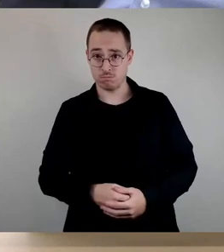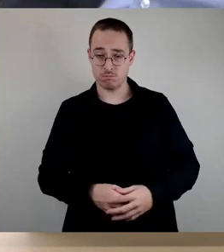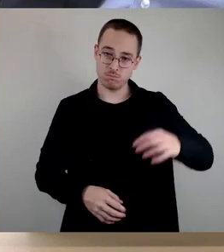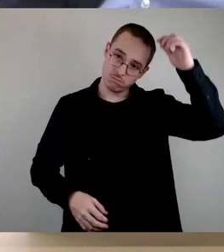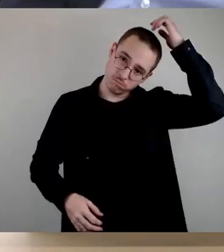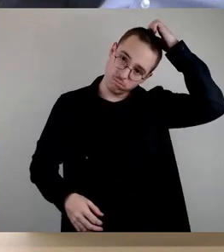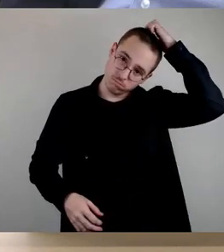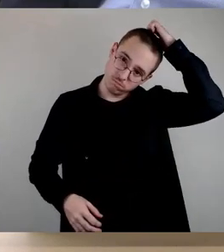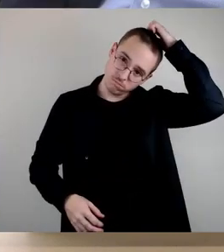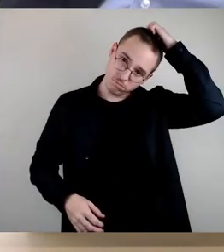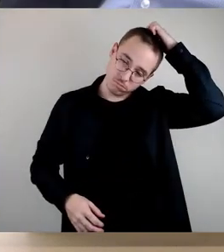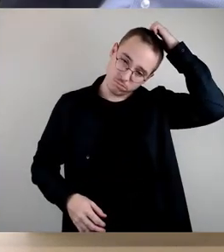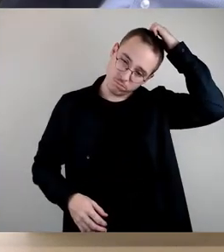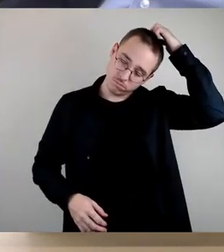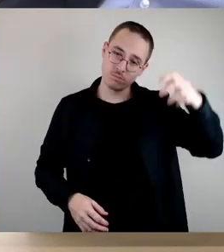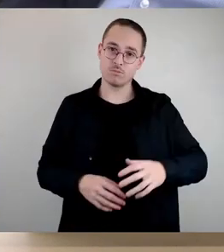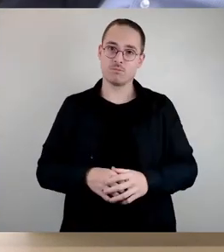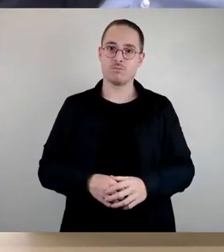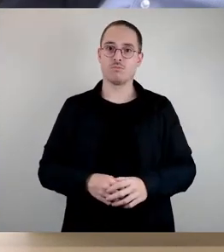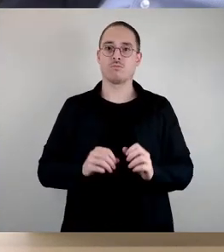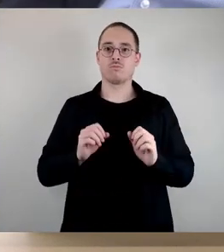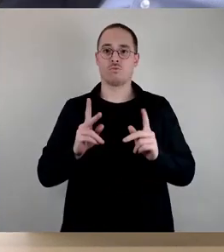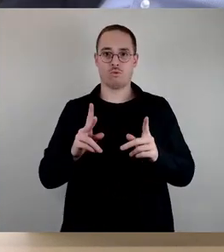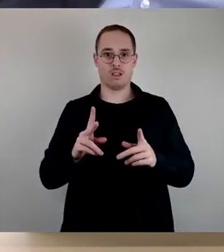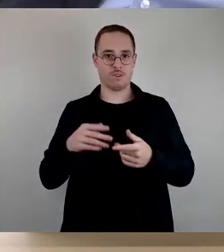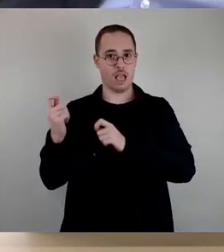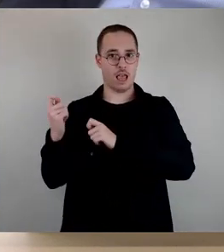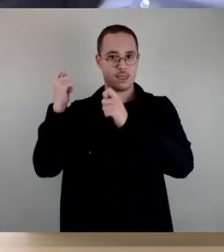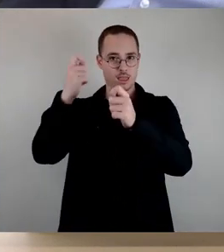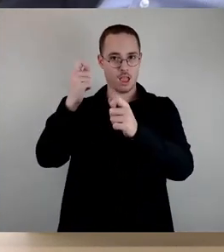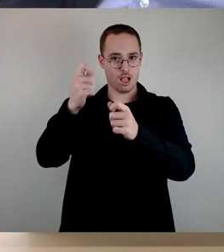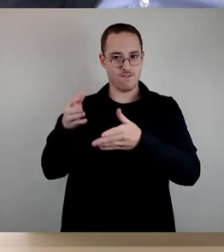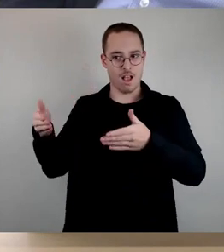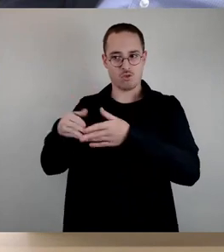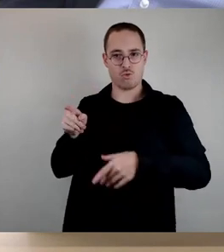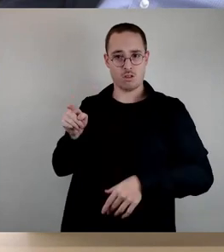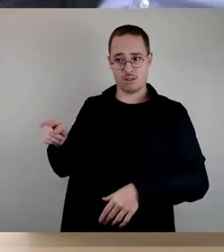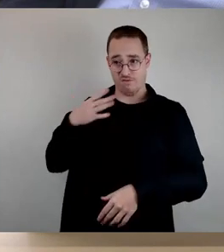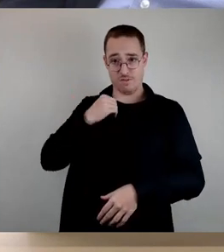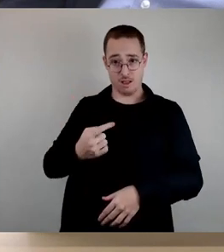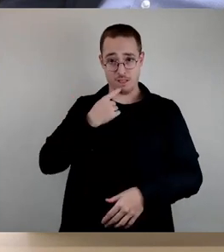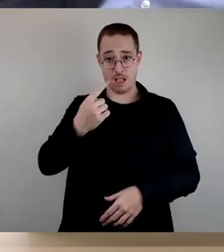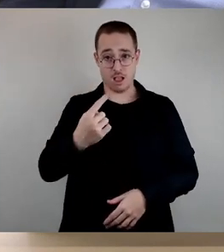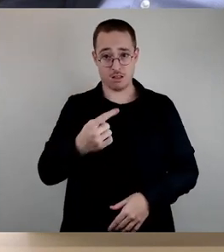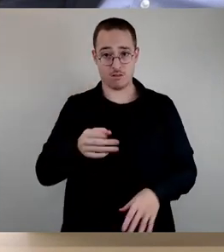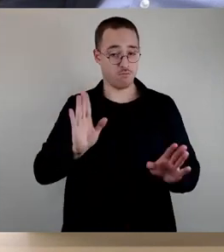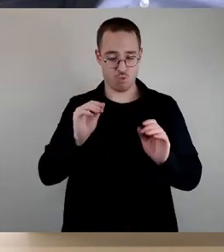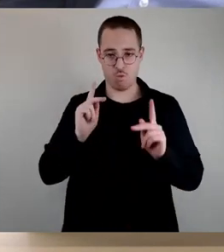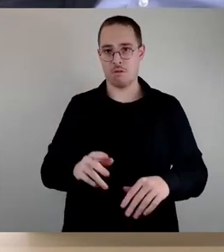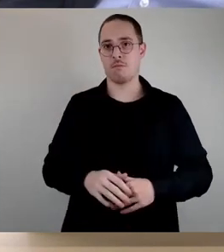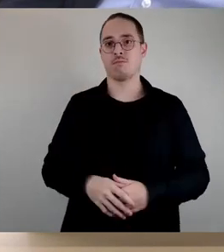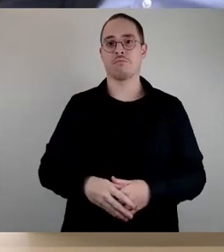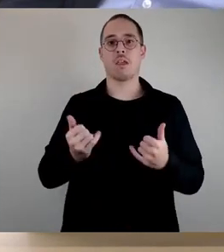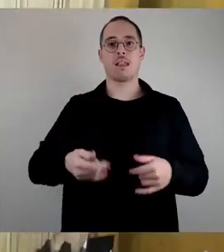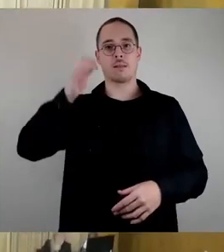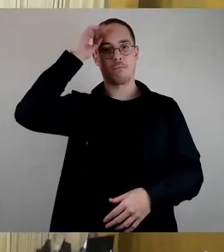Wird ein Schlusswort des Einreichers gewünscht? Dann hören wir uns jetzt den Bildungsbürgermeister noch an und dann